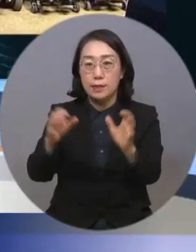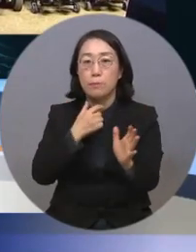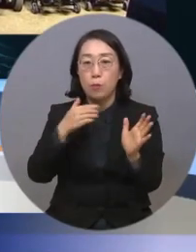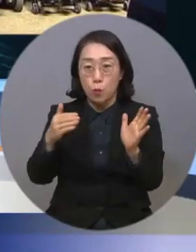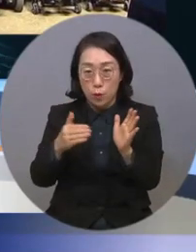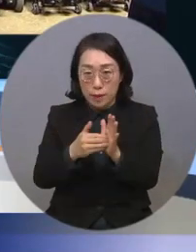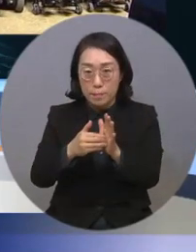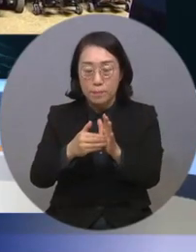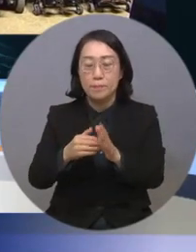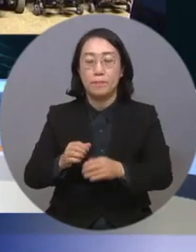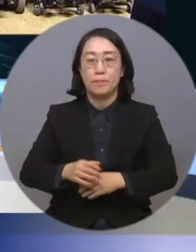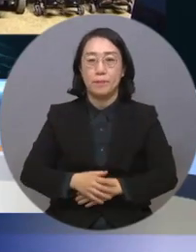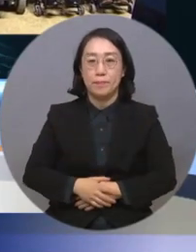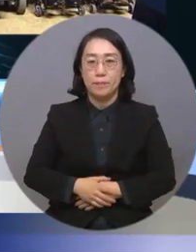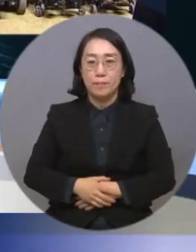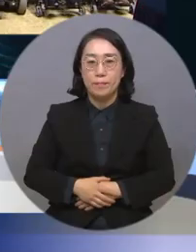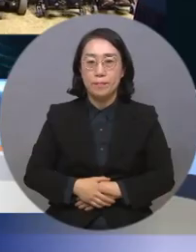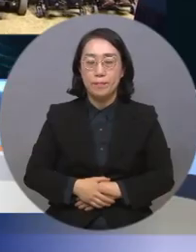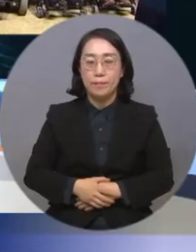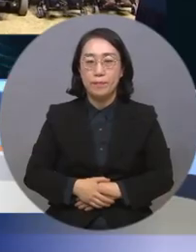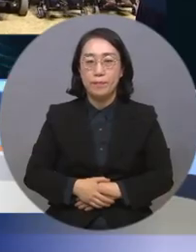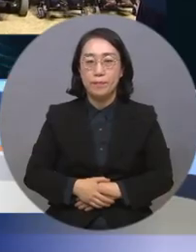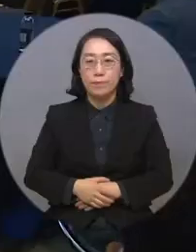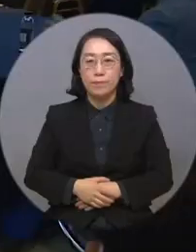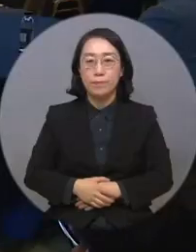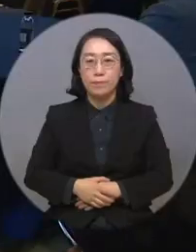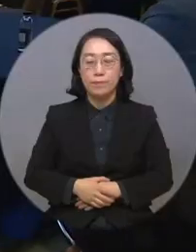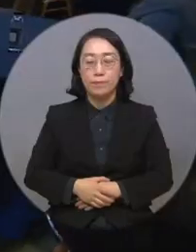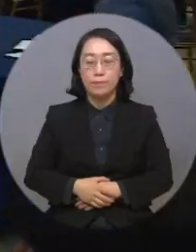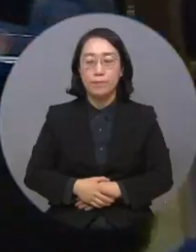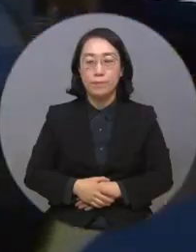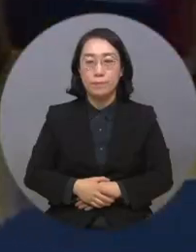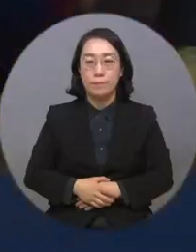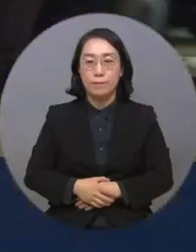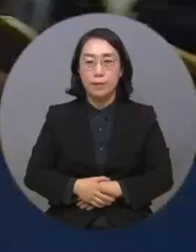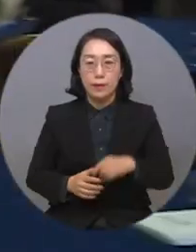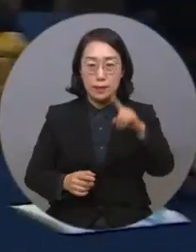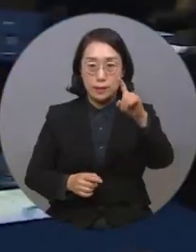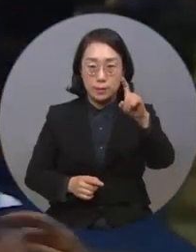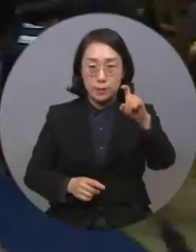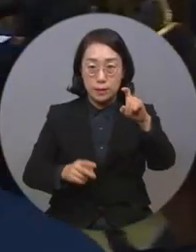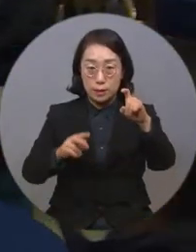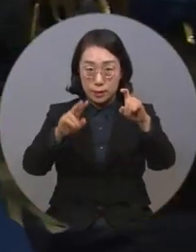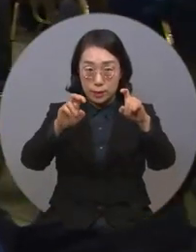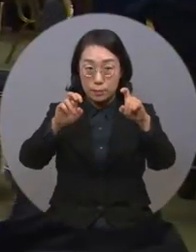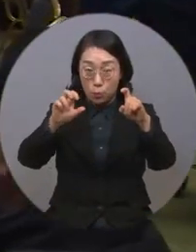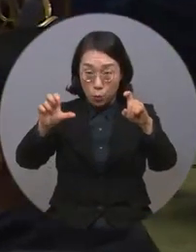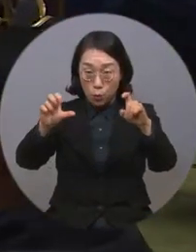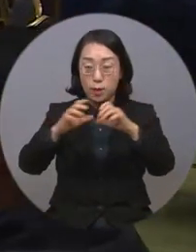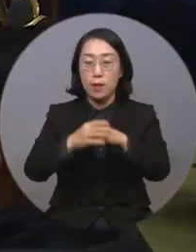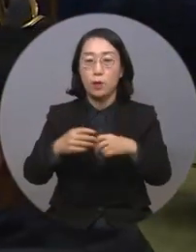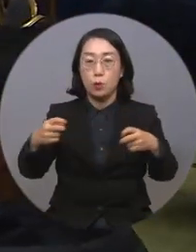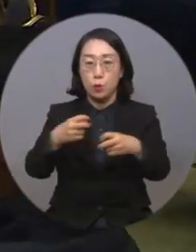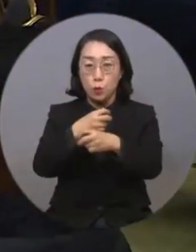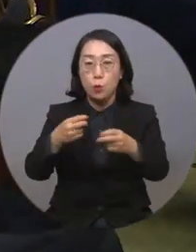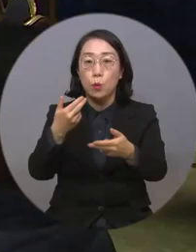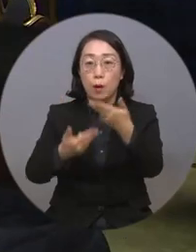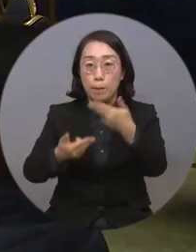그 영광의 주인공을 박성용 기자가 소개합니다. 지난달 25일 한국교통장애인협회는